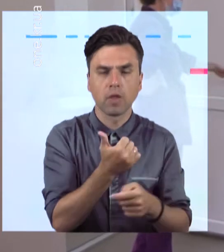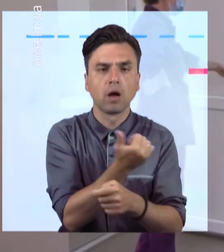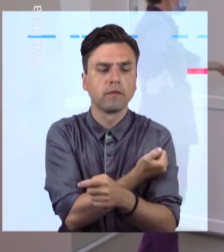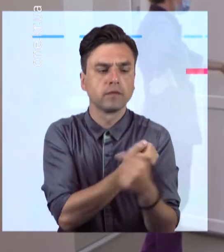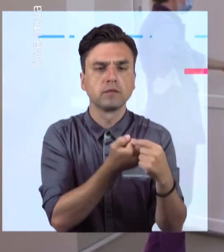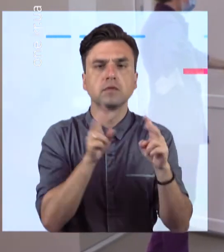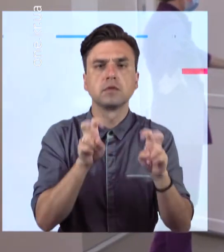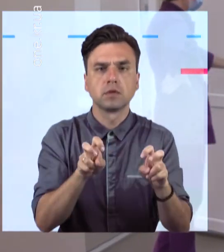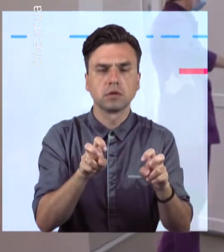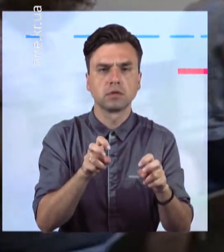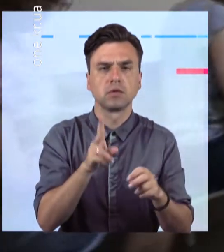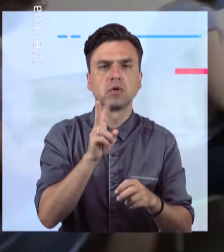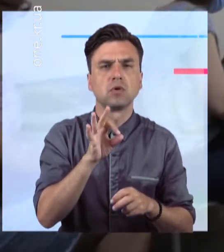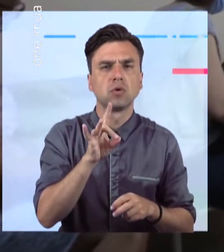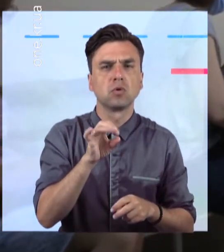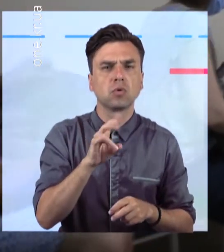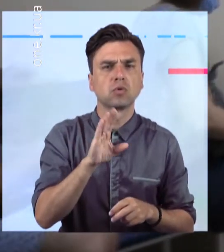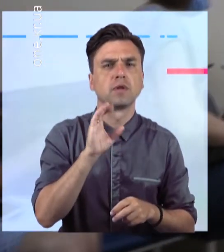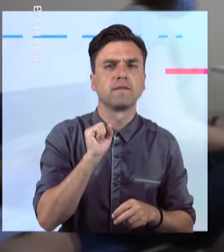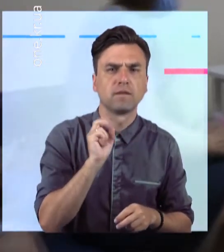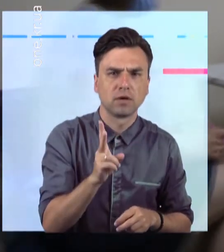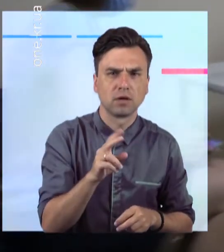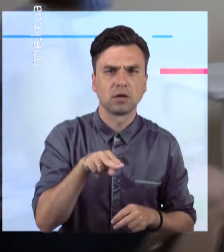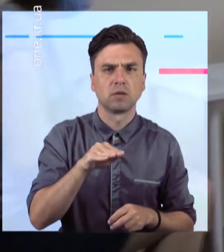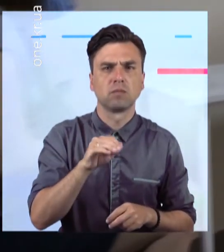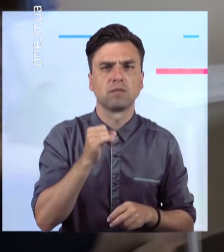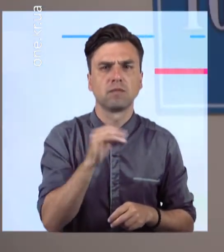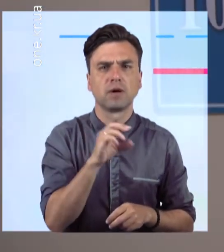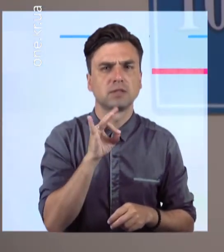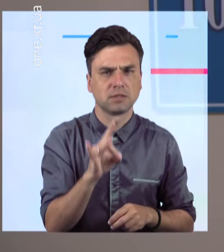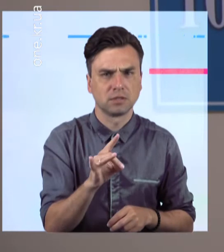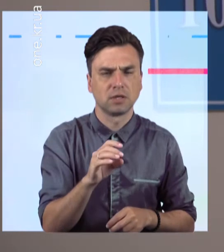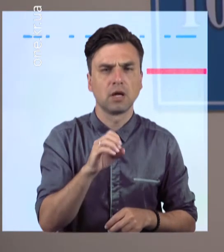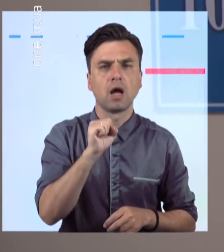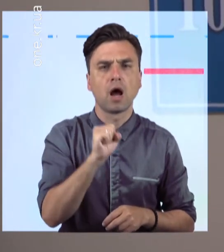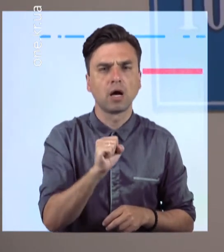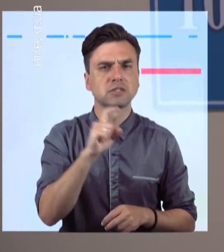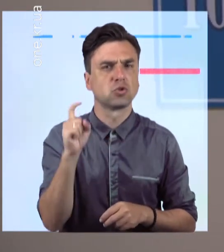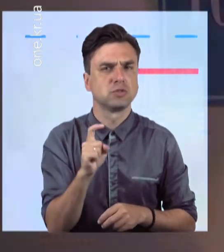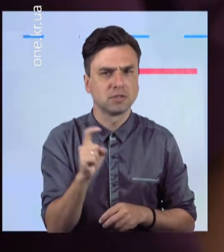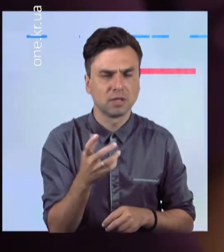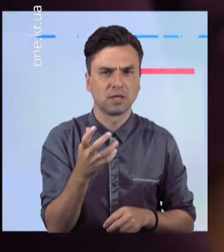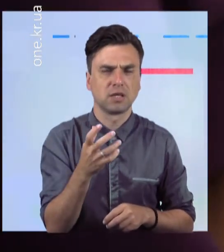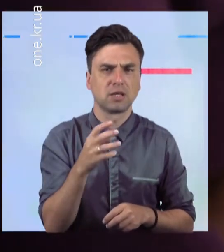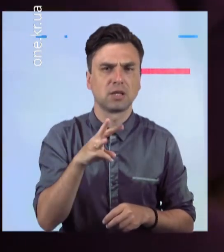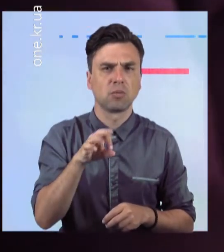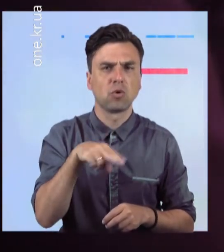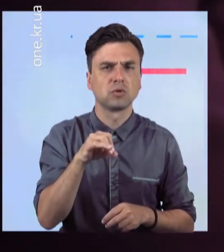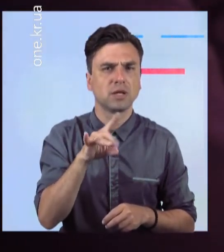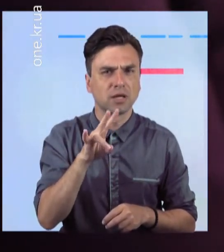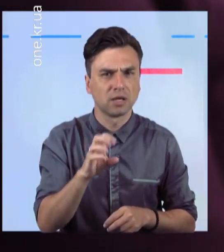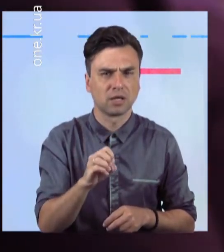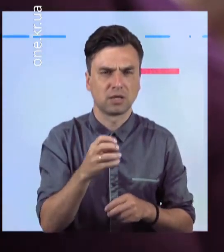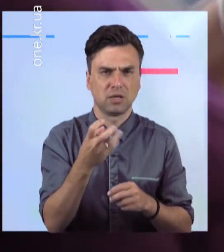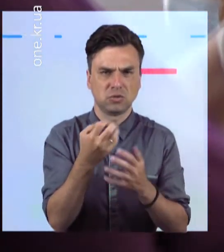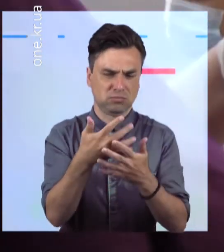Коронавак, Сіновак Біоінтек, Астразенека, Ковішилд, Скібіо та Модерна. Слід